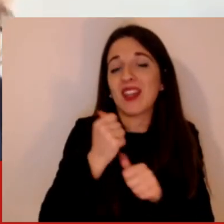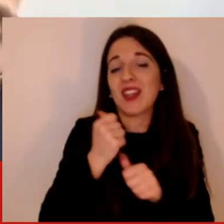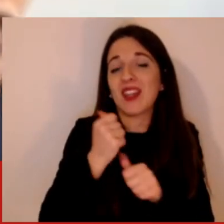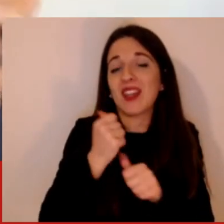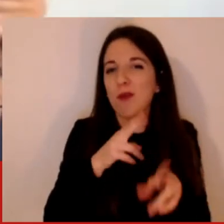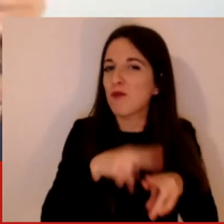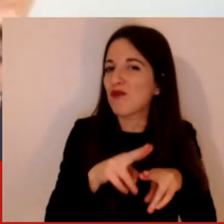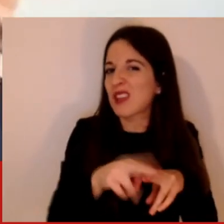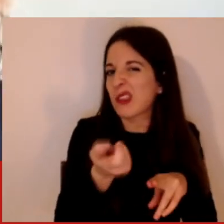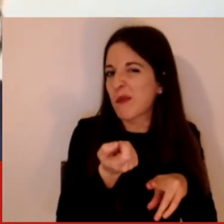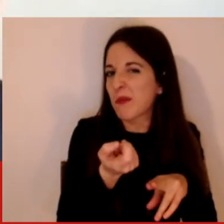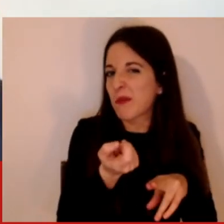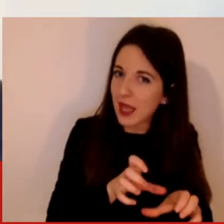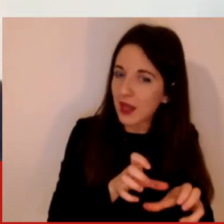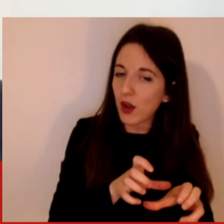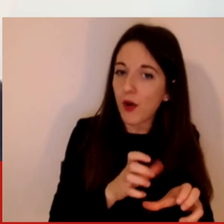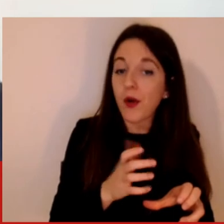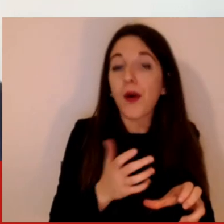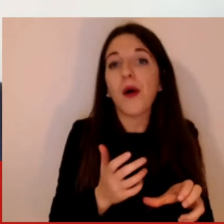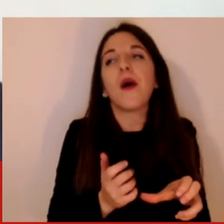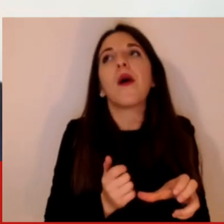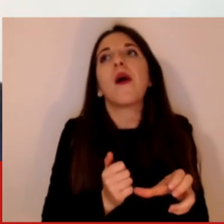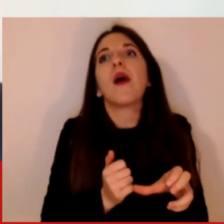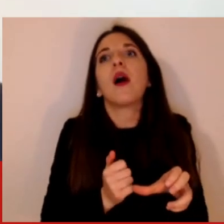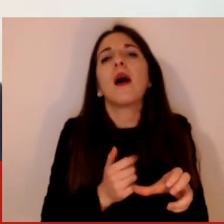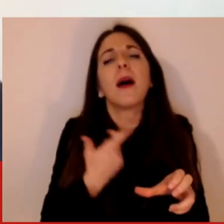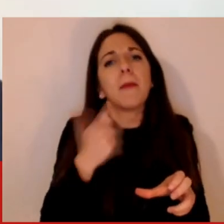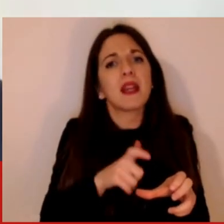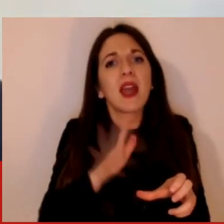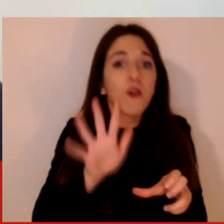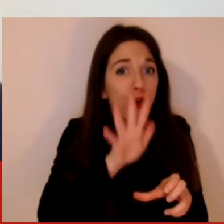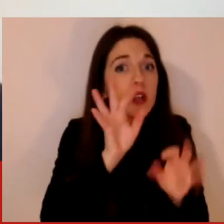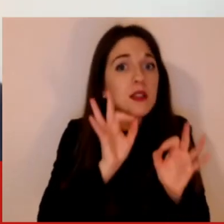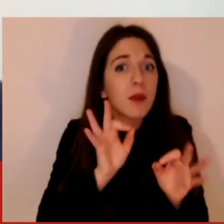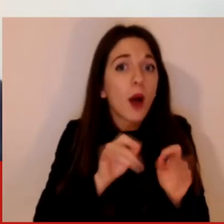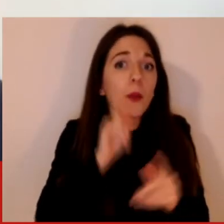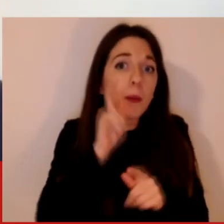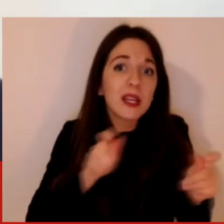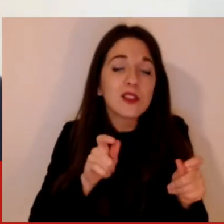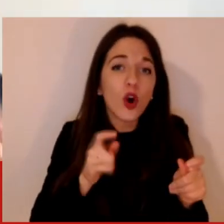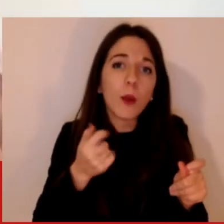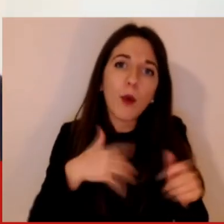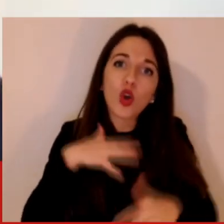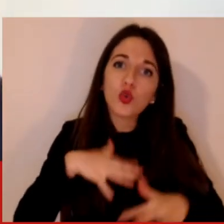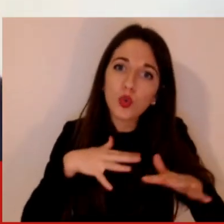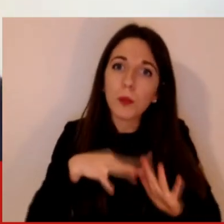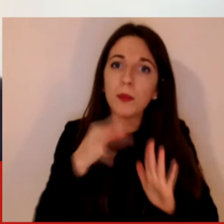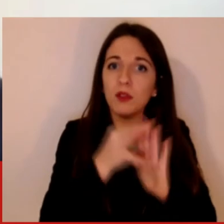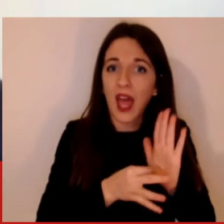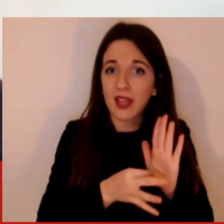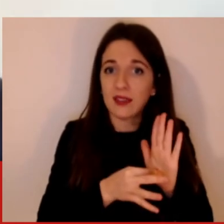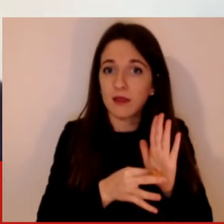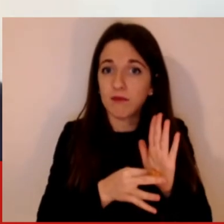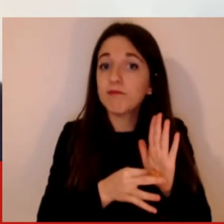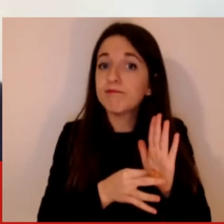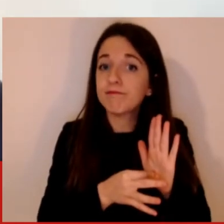che in realtà non è, non deve essere una diffidenza rispetto al mondo dei dati e degli algoritmi ma alla loro implementazione, a come noi costruiamo un sistema